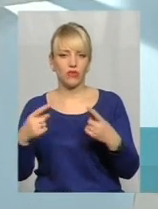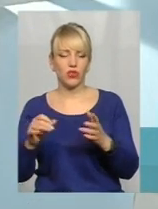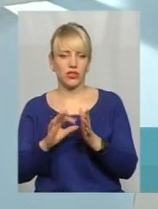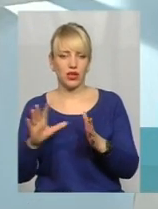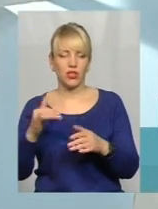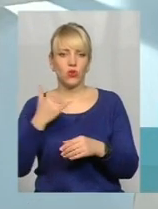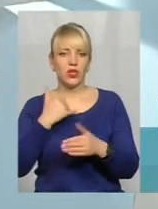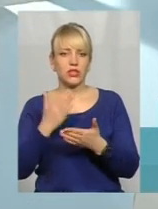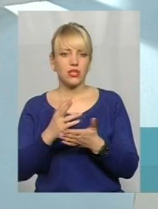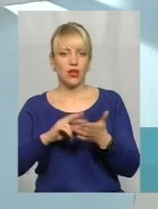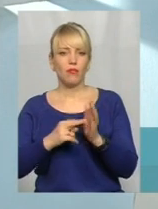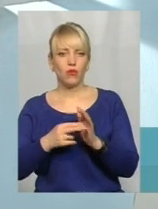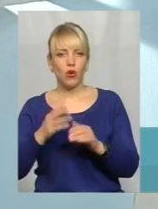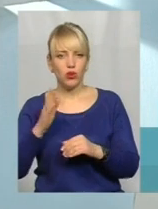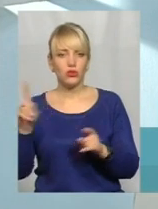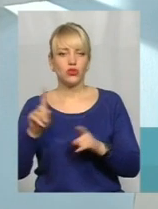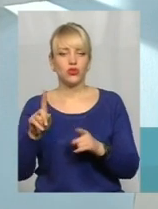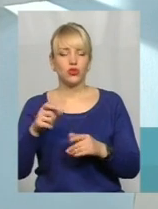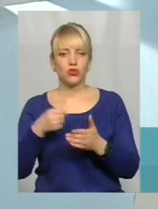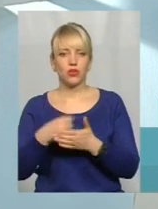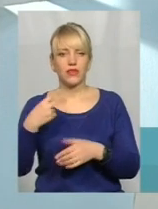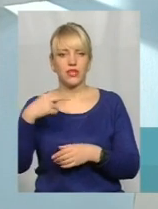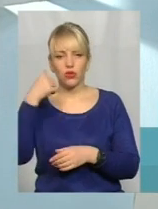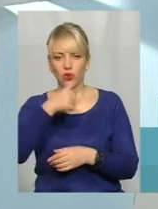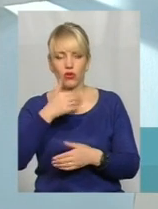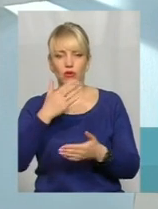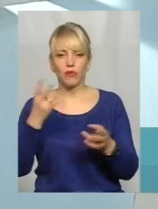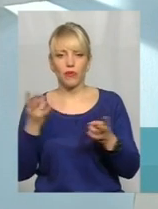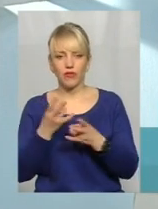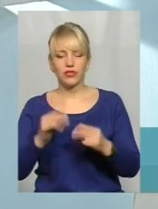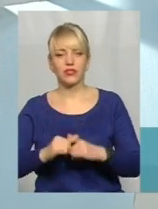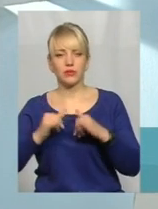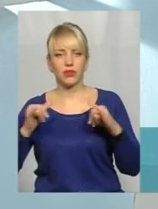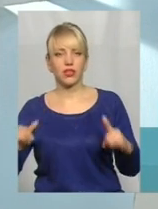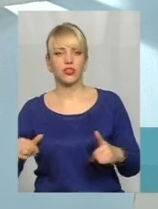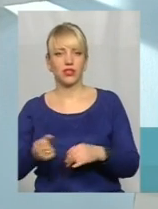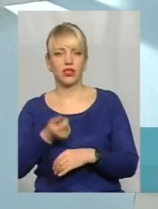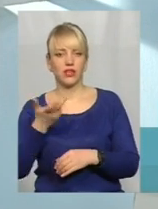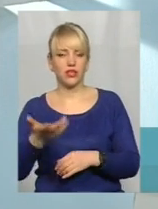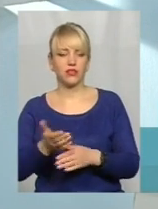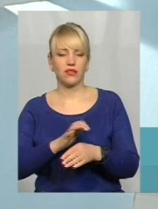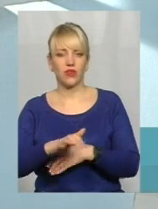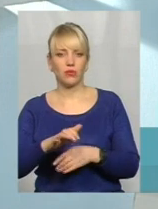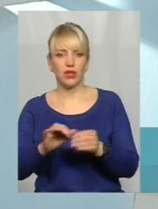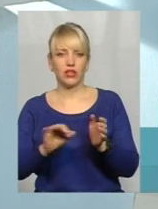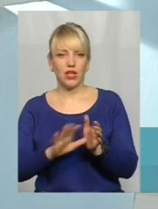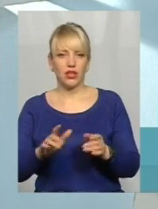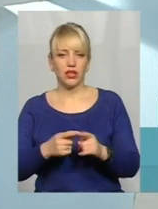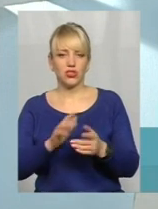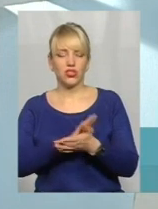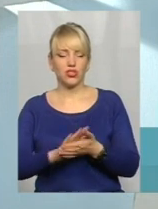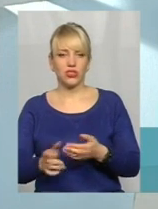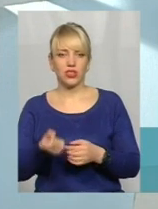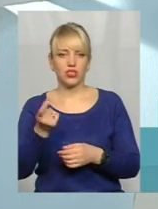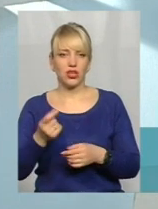в нас є прогноз, що ми до 20-го року маємо збільшити кількість виробленої енергії з числих джерел